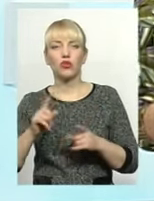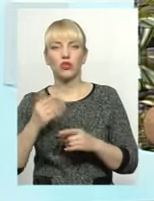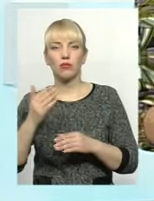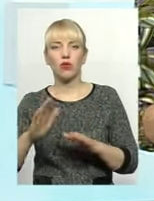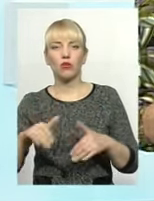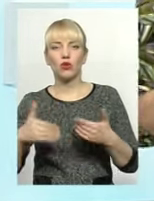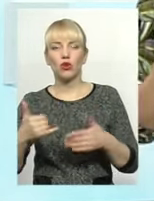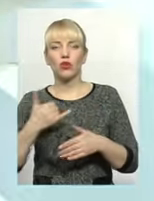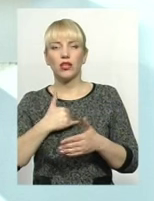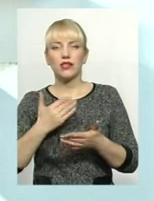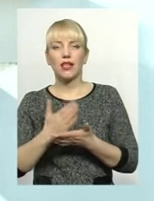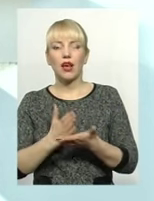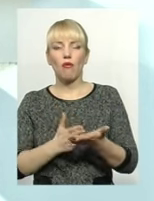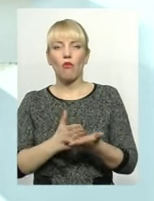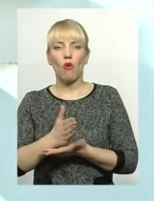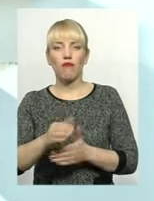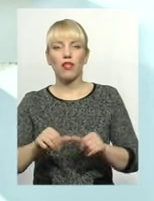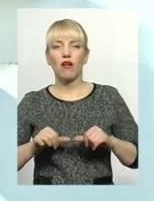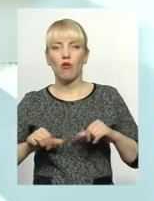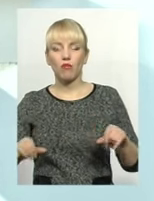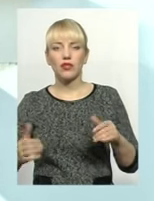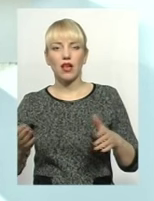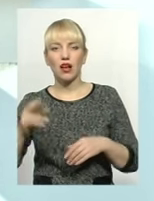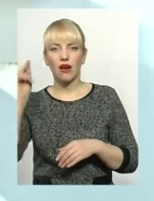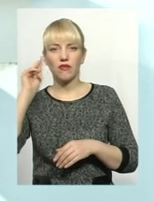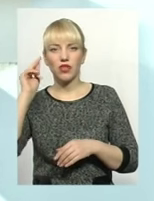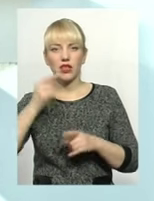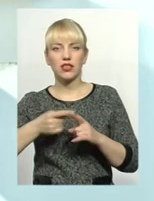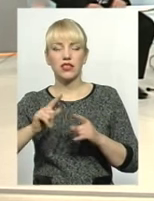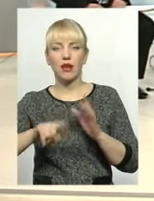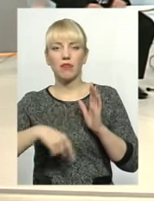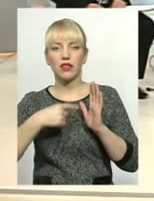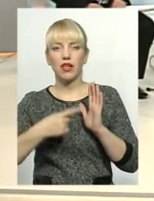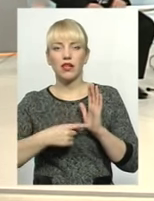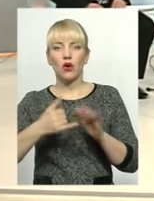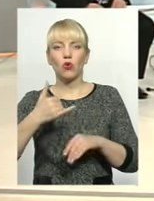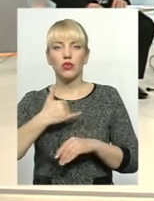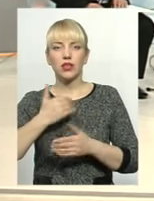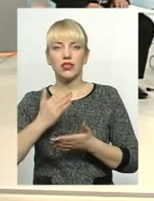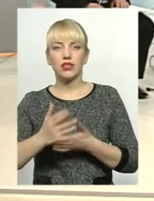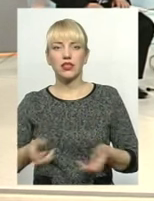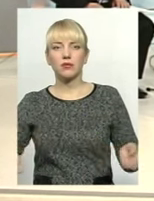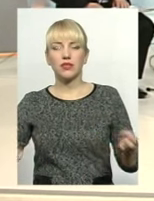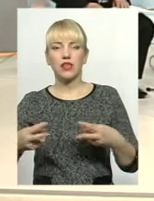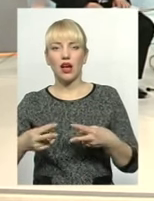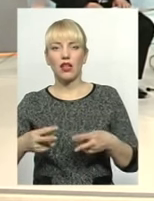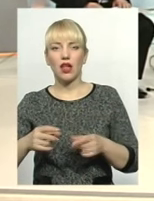профільна комісія, яка, наскільки мені відомо, вивчала це питання. У нас є створена спеціальна комісія. Так. На сьогоднішній день